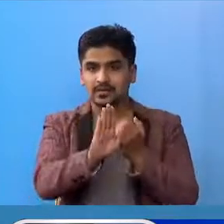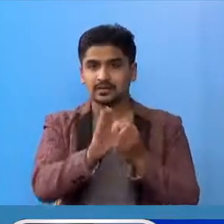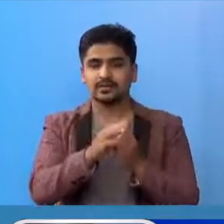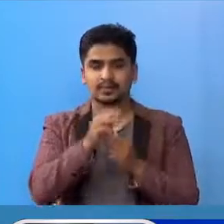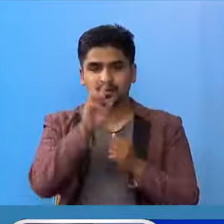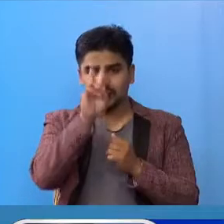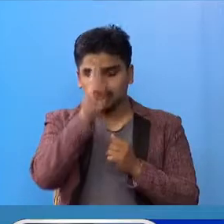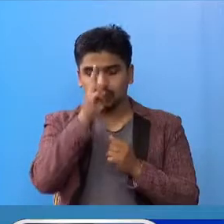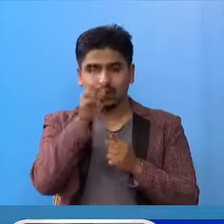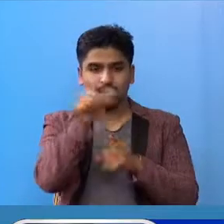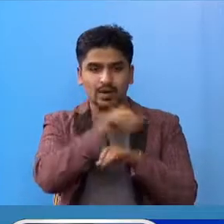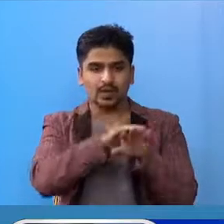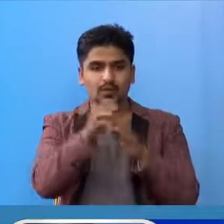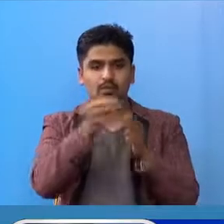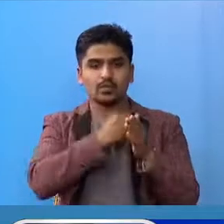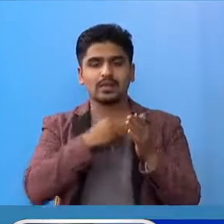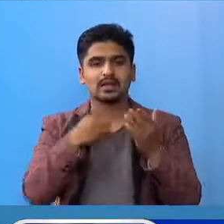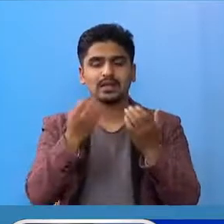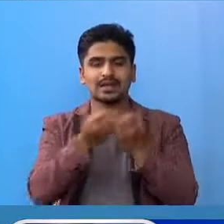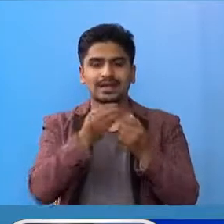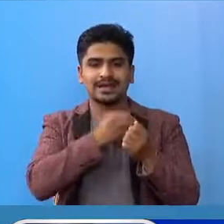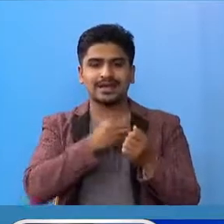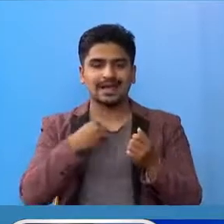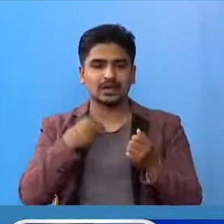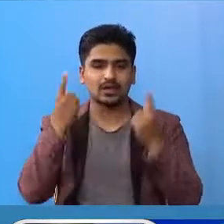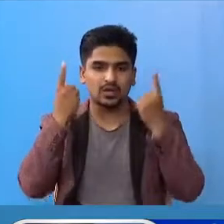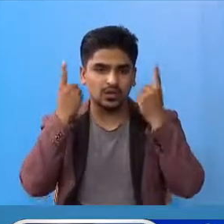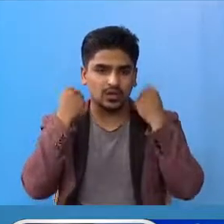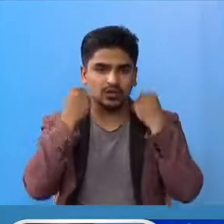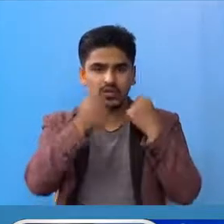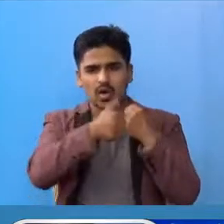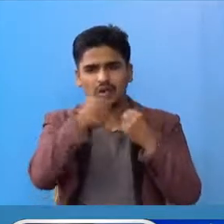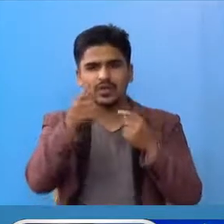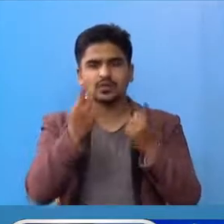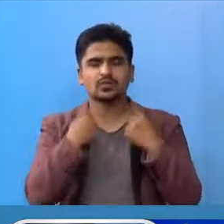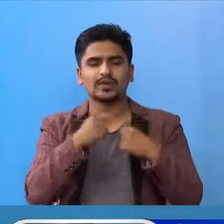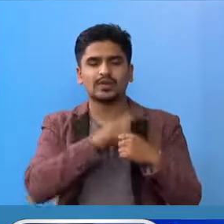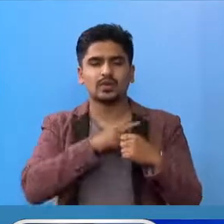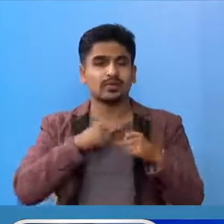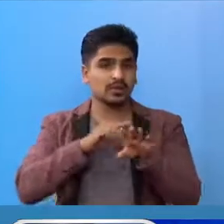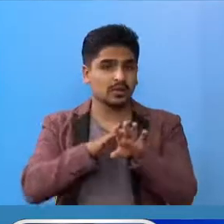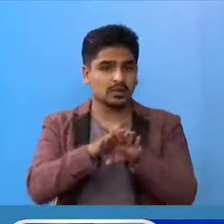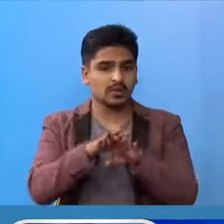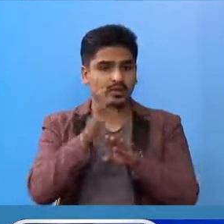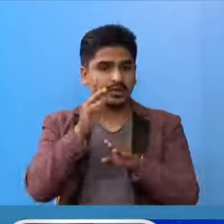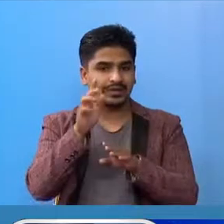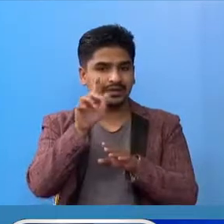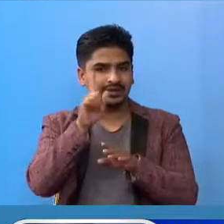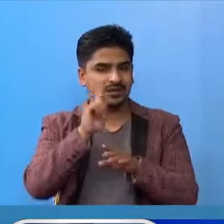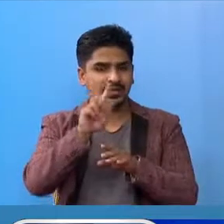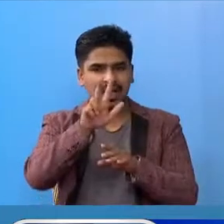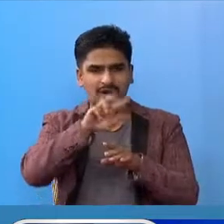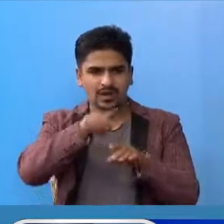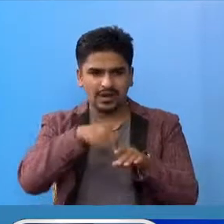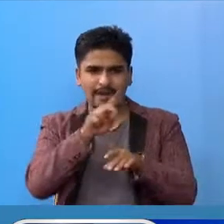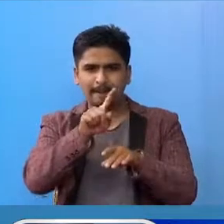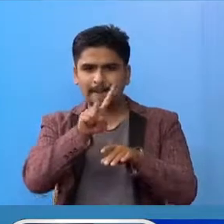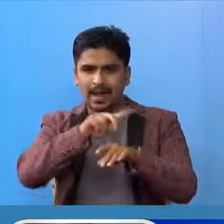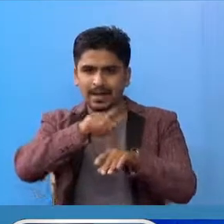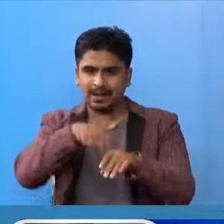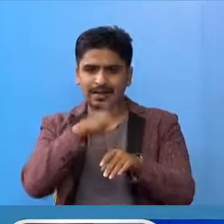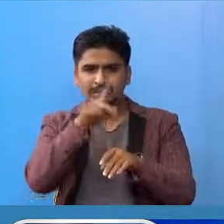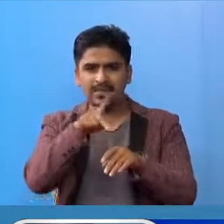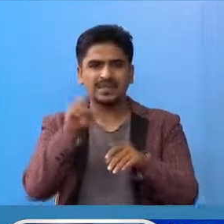वहां हरूलाई उपचार गर्ने डाक्टर नर्थ र अन्य स्वास्त्य कर्मी एरू दिन मा आठ गण्टा बार गण्टा